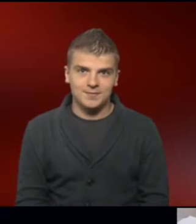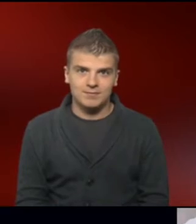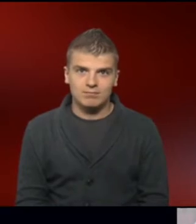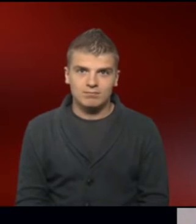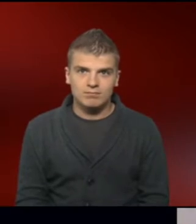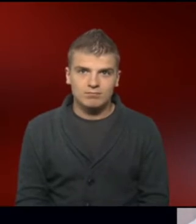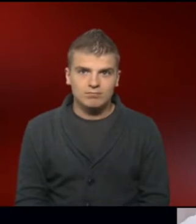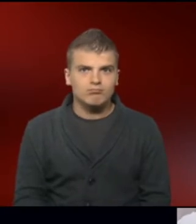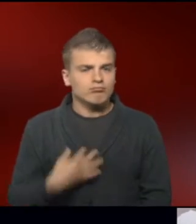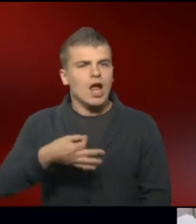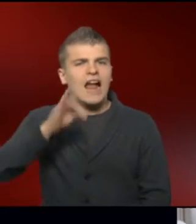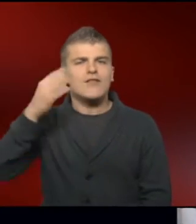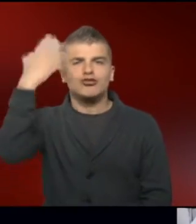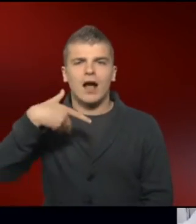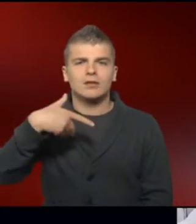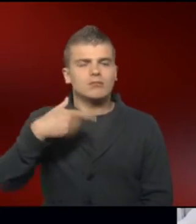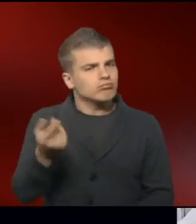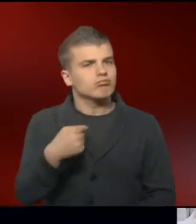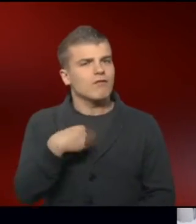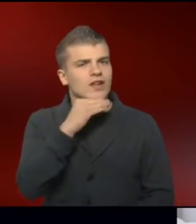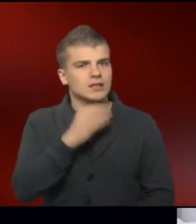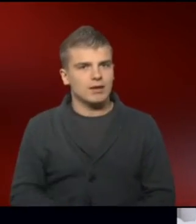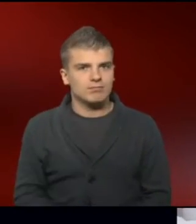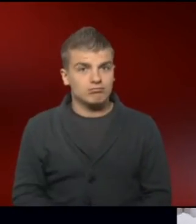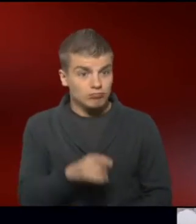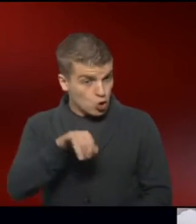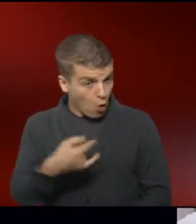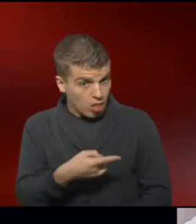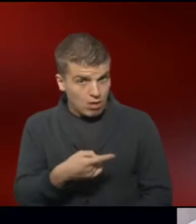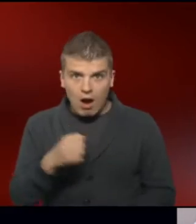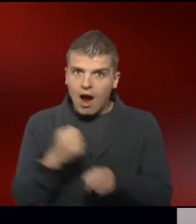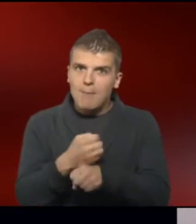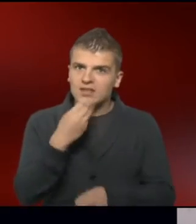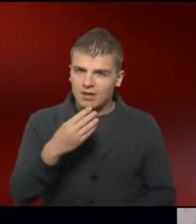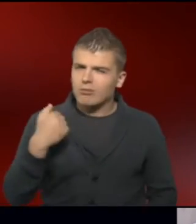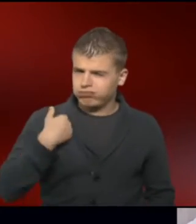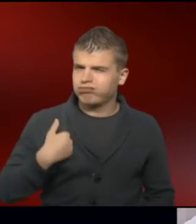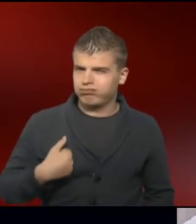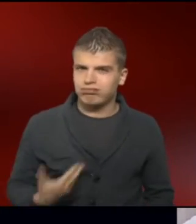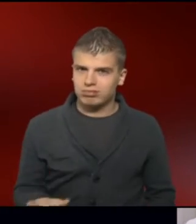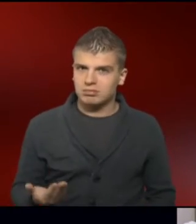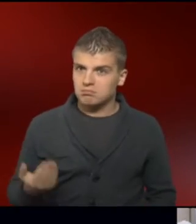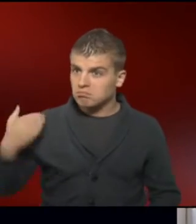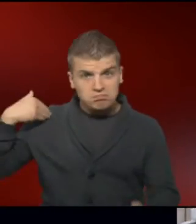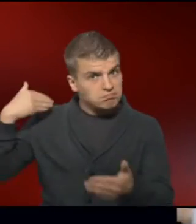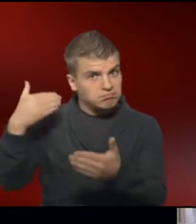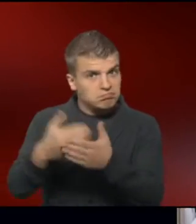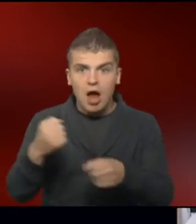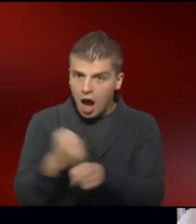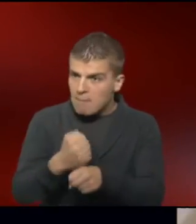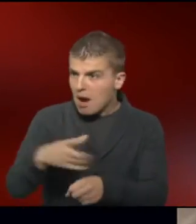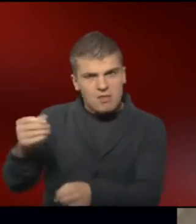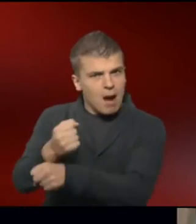Wasser? Kaffee schwarz. Ein Wasser noch. Für Johanna ist so ein Arbeitstag sehr anstrengend. Bis jetzt sind alle mit ihrer Arbeit